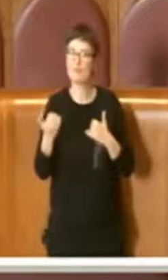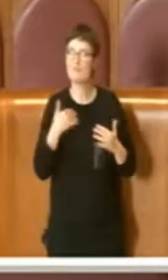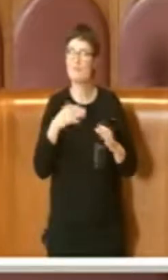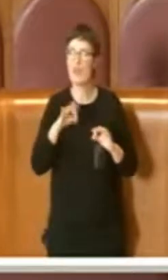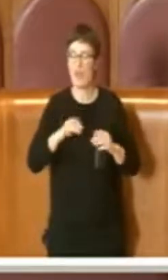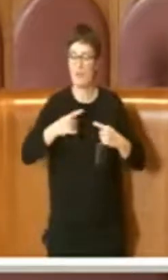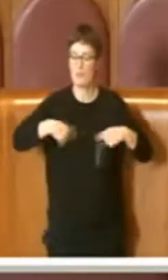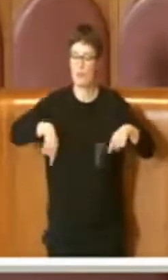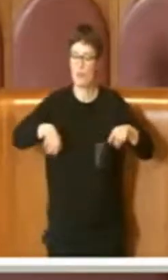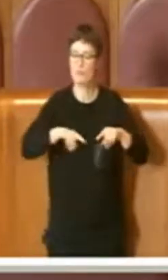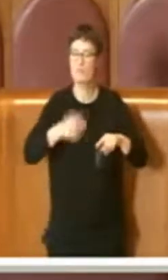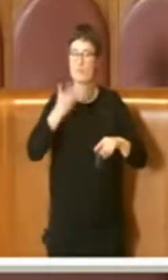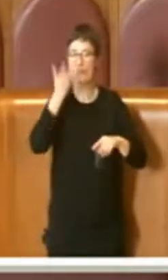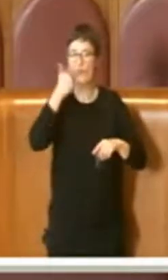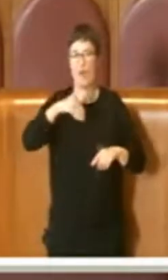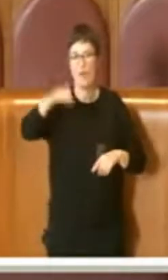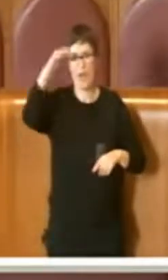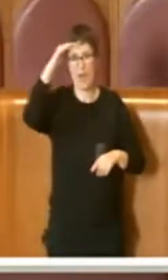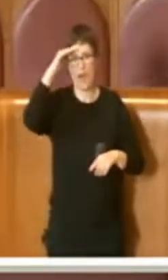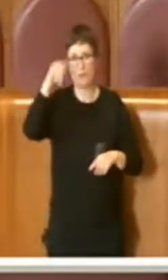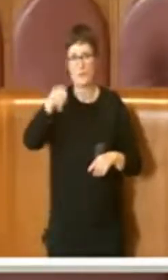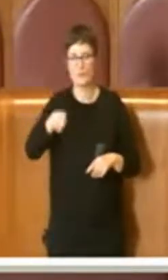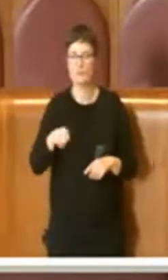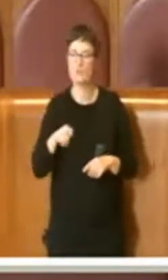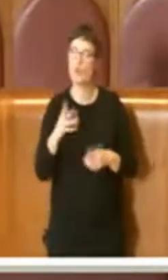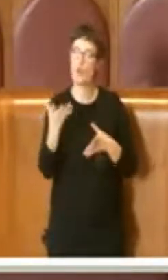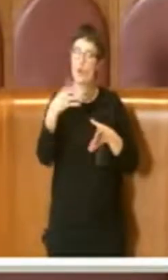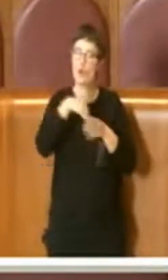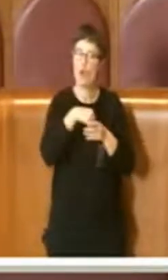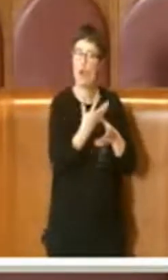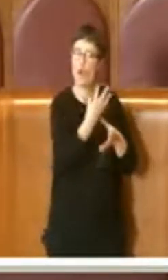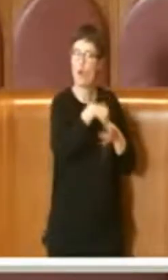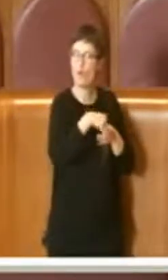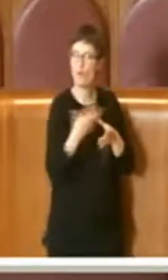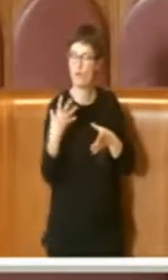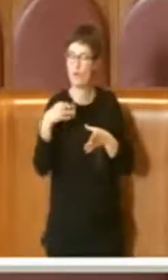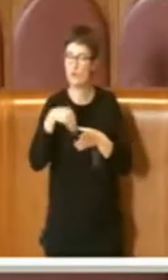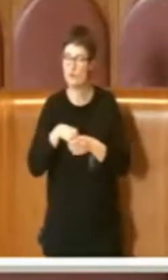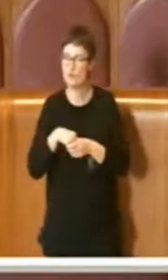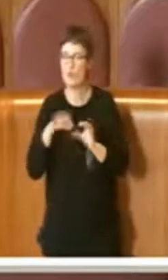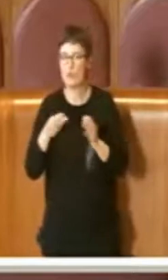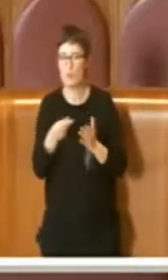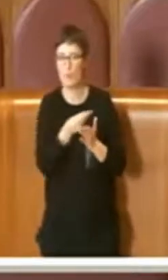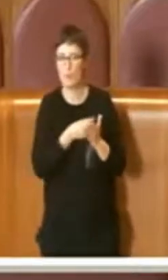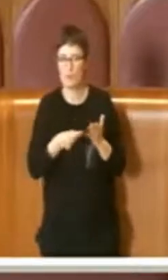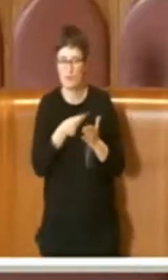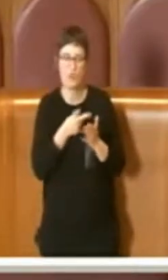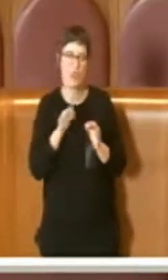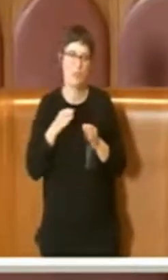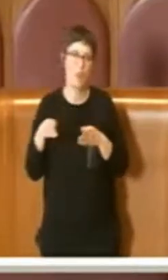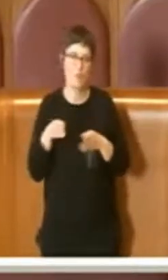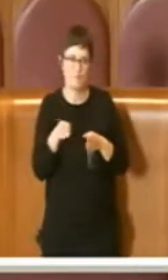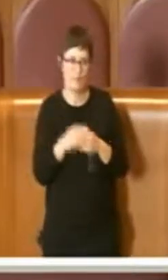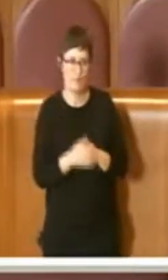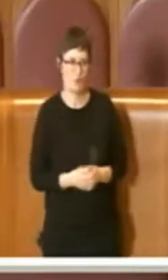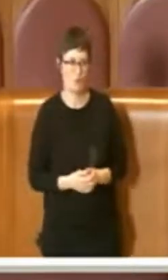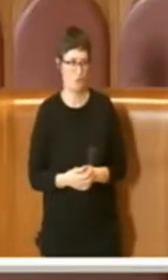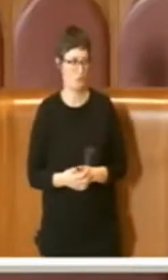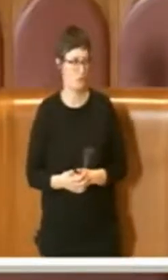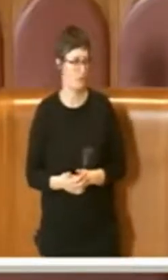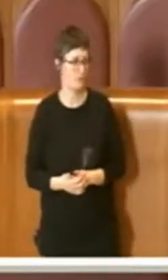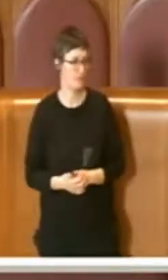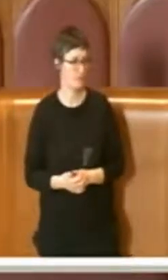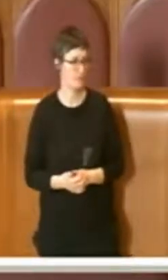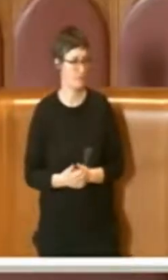coinvolti in questi progetti e in questo percorso. Ecco,